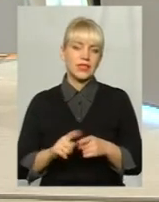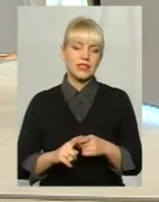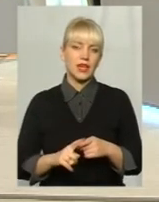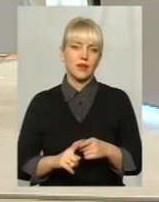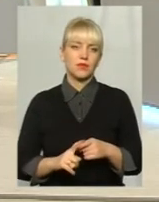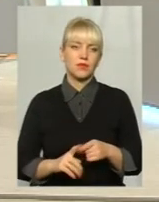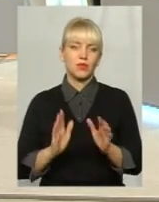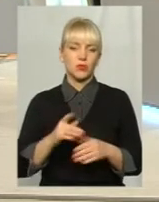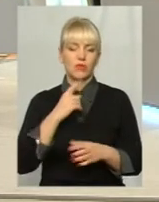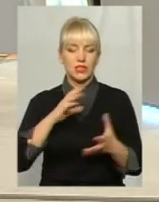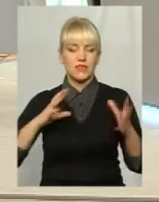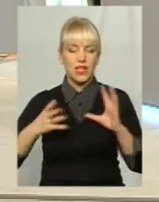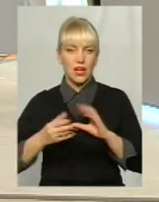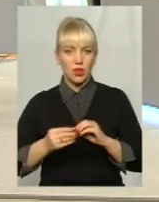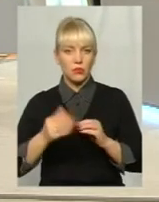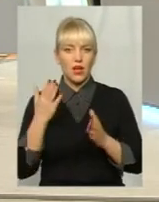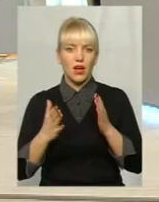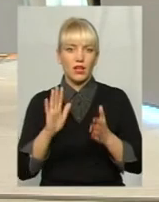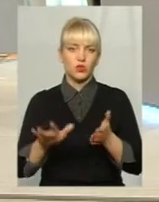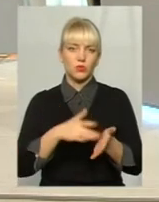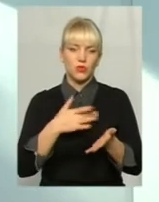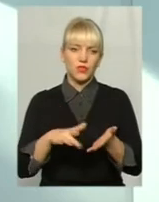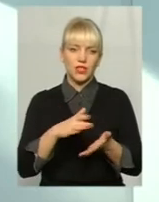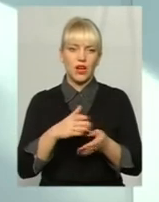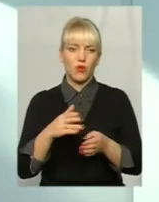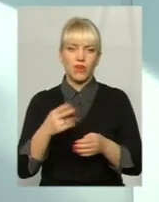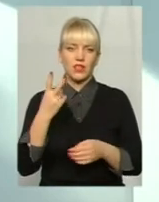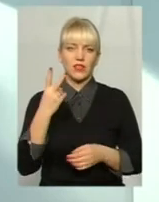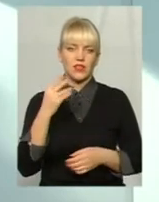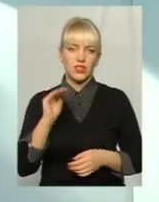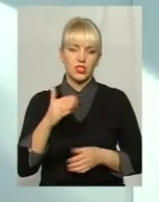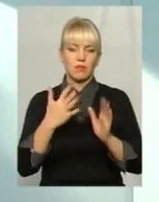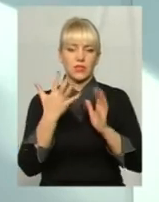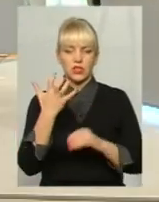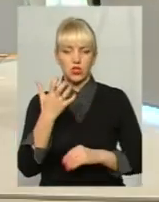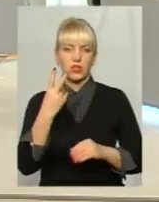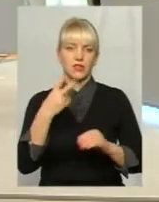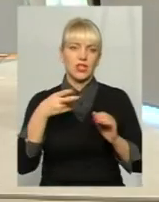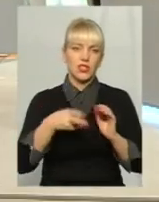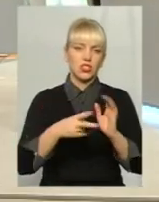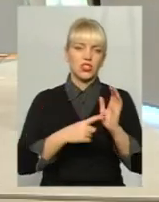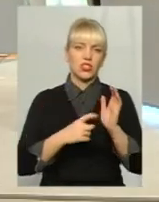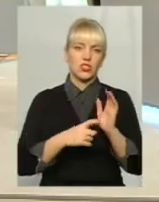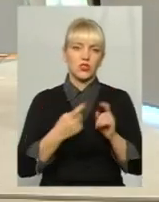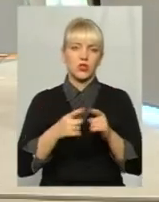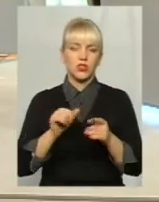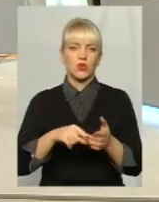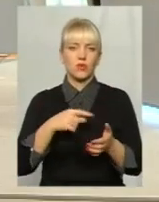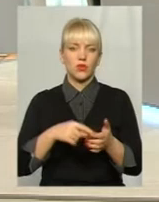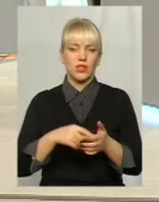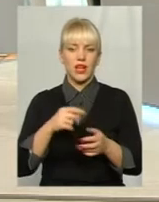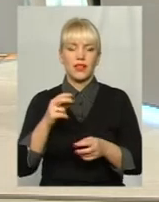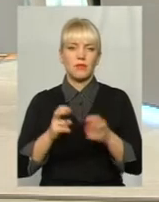загально, а якщо відрахування, то виходить 2500-2600 отримують. Комунальне підприємство по